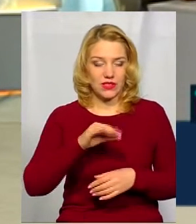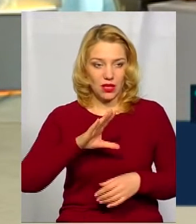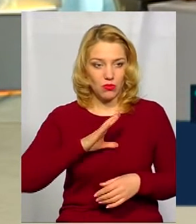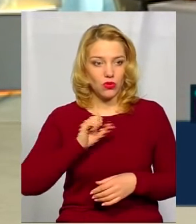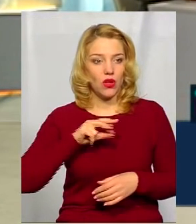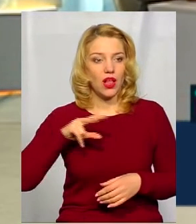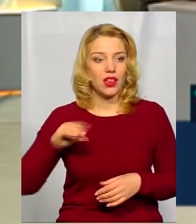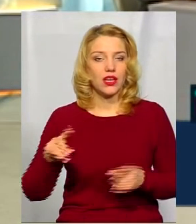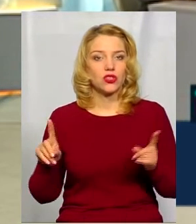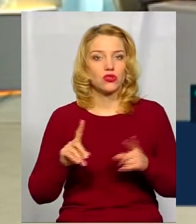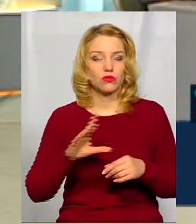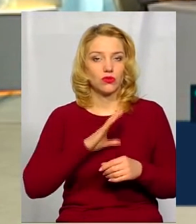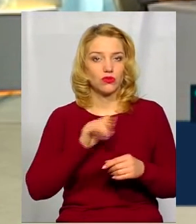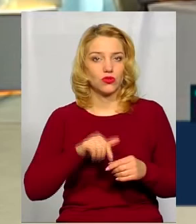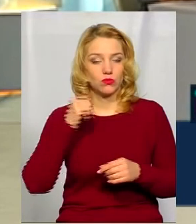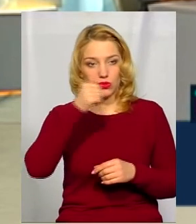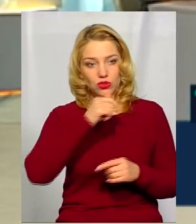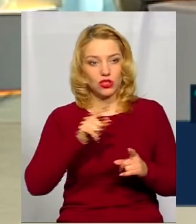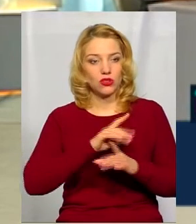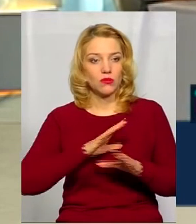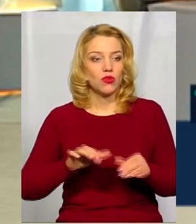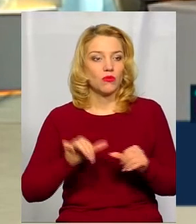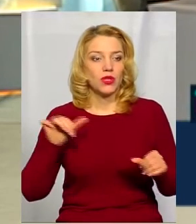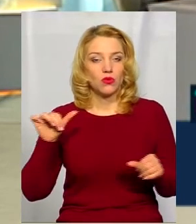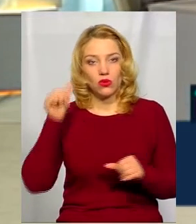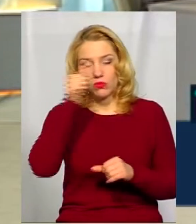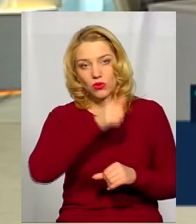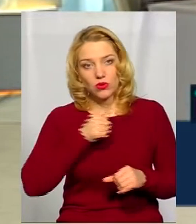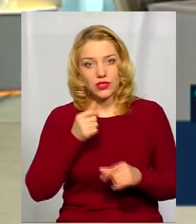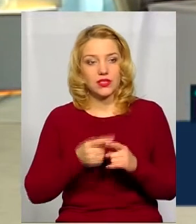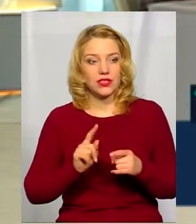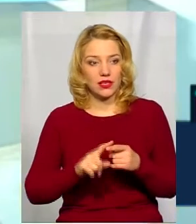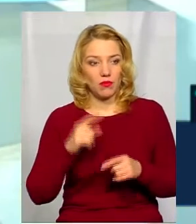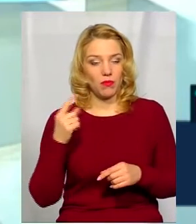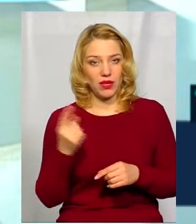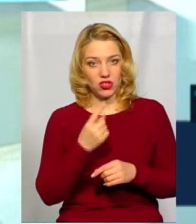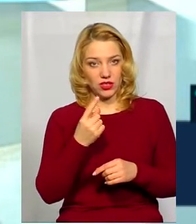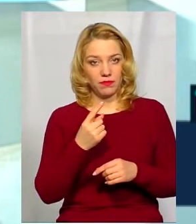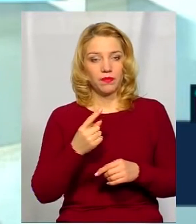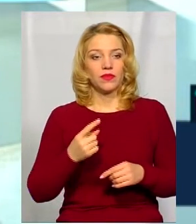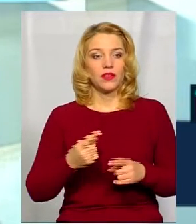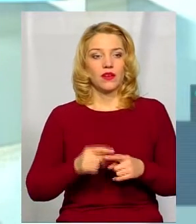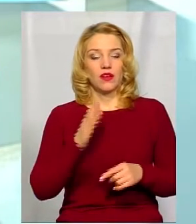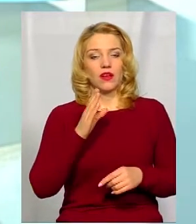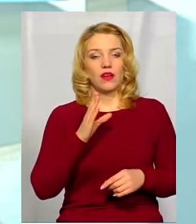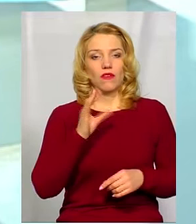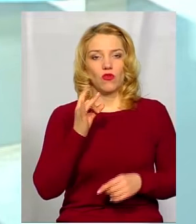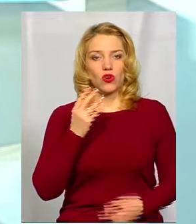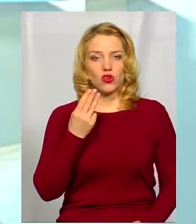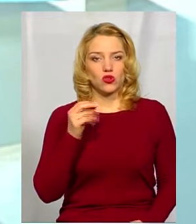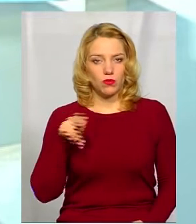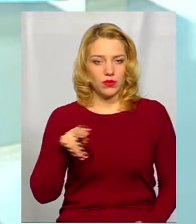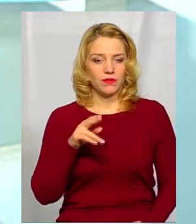Але що було в цьому році, чого не було в минулому? Ну, по-перше, це воркшопи і дискусійні